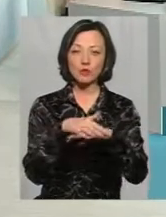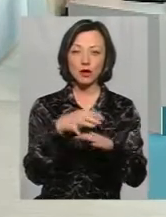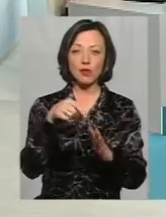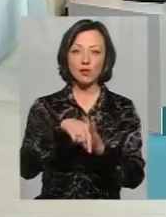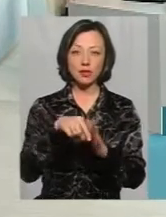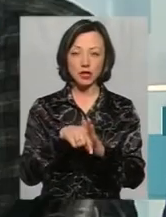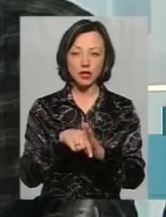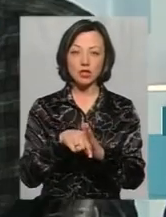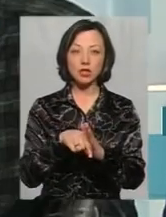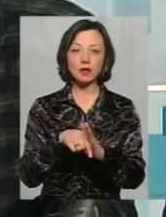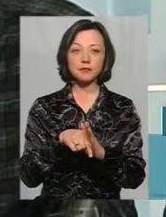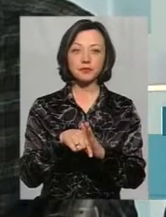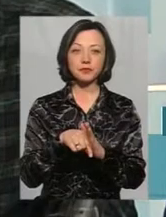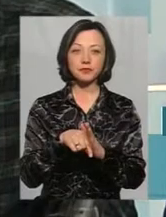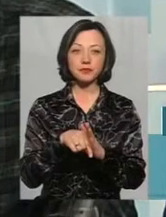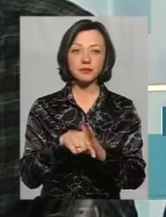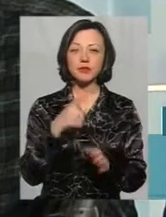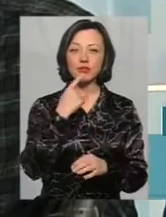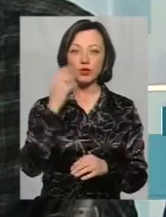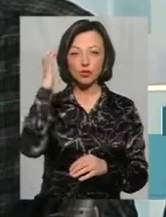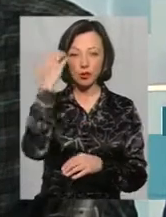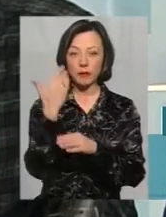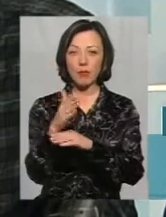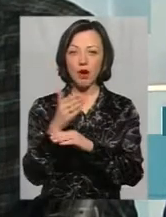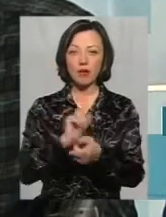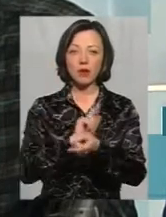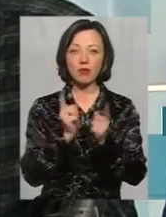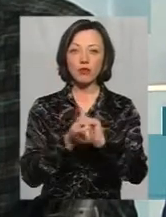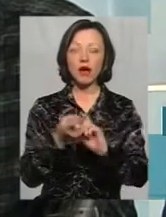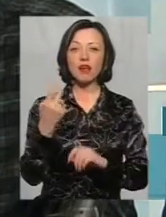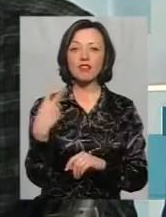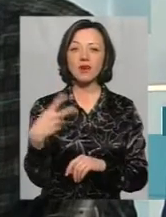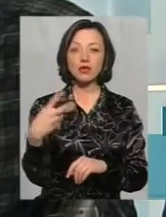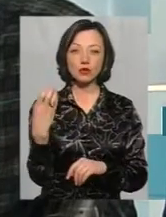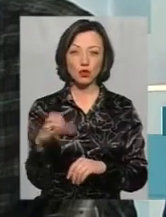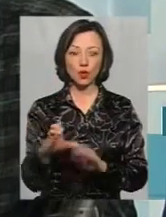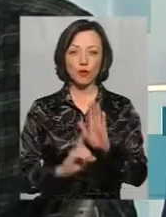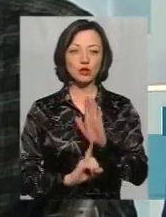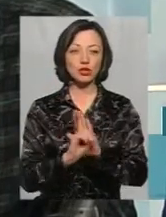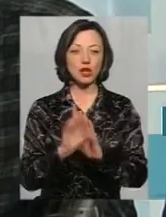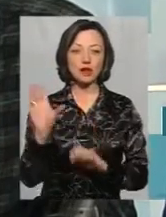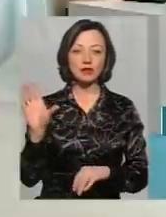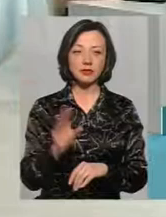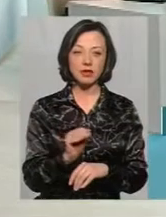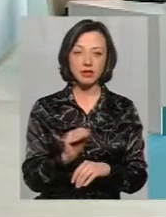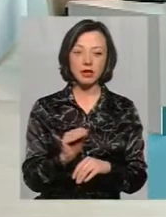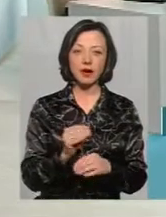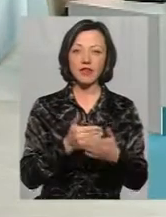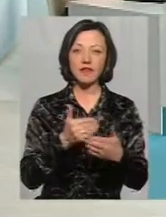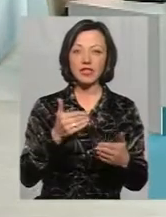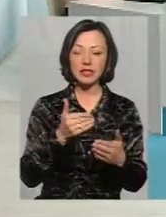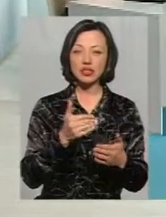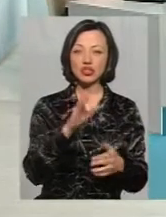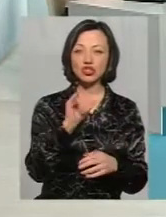значення, значення символу, червоно-чорний прапор набуває в 20-му сторіччі. Починається все, якщо лаконічно, від січових